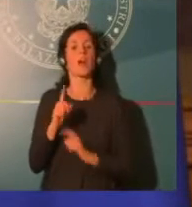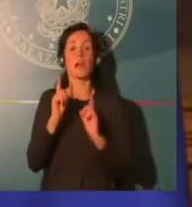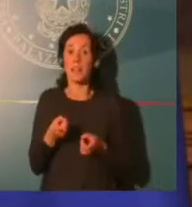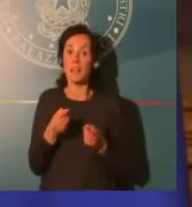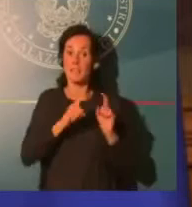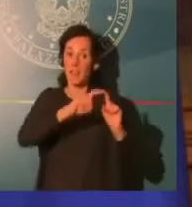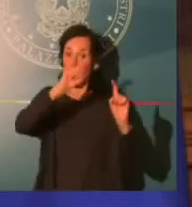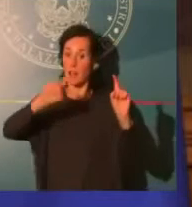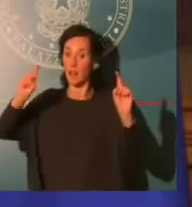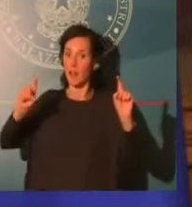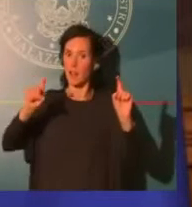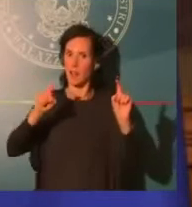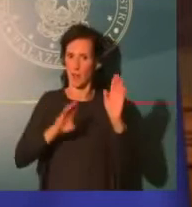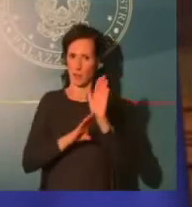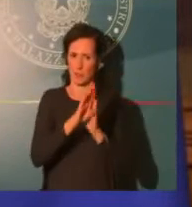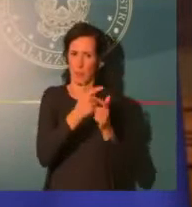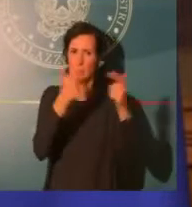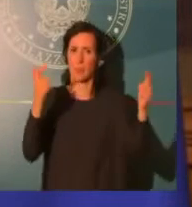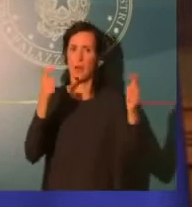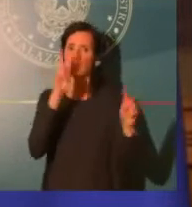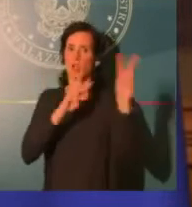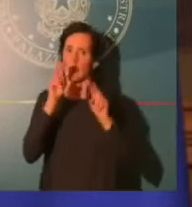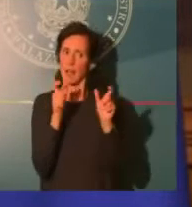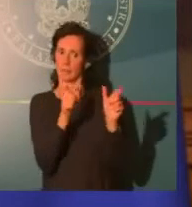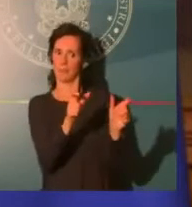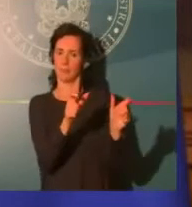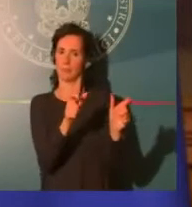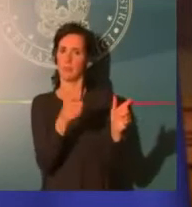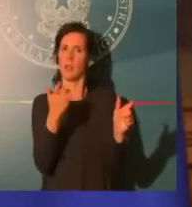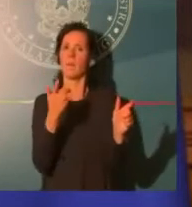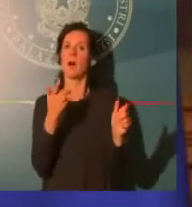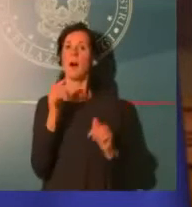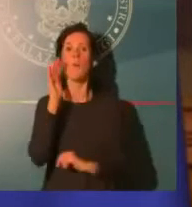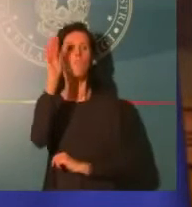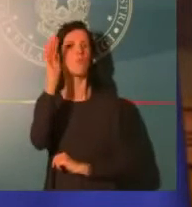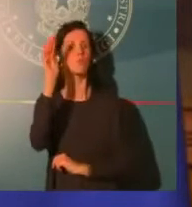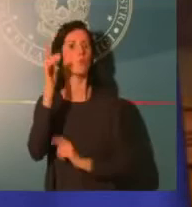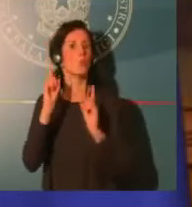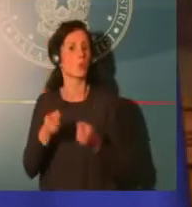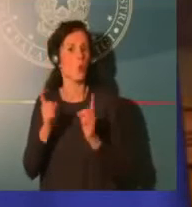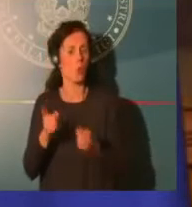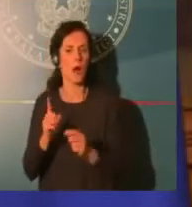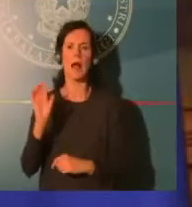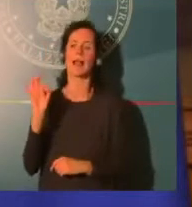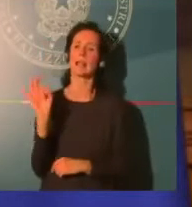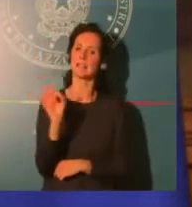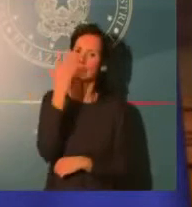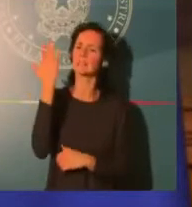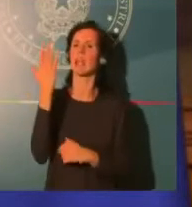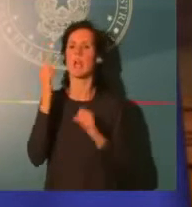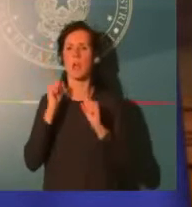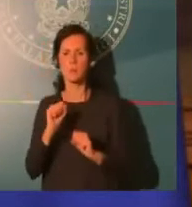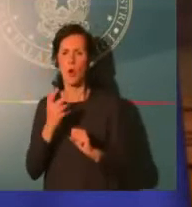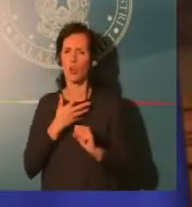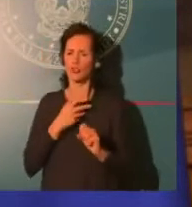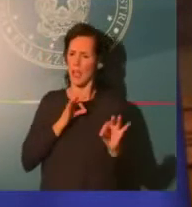e vengono elaborate delle strategie diverse in prospettiva futura, quando riporteremo la curva, benissimo, ne